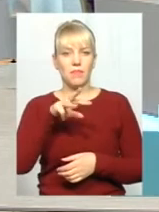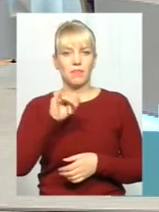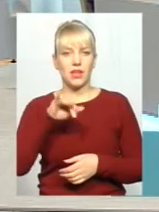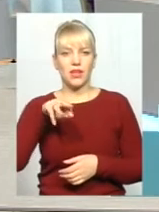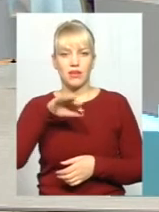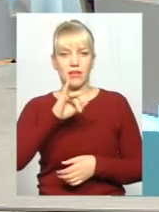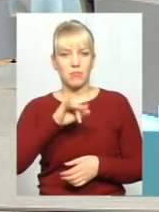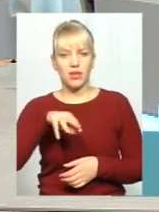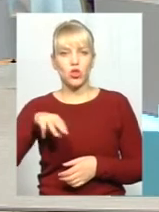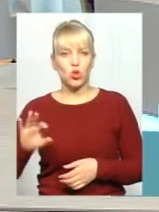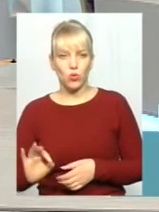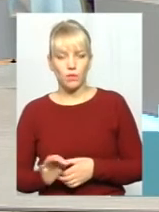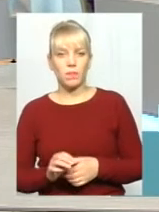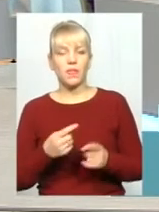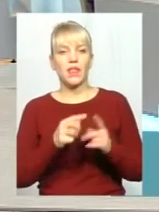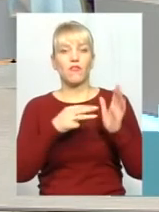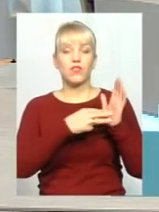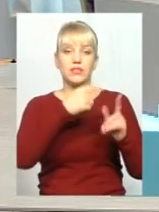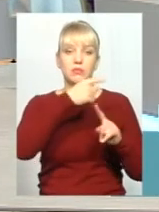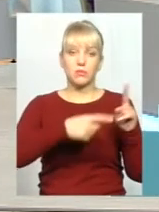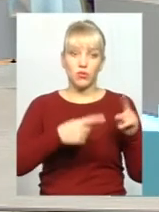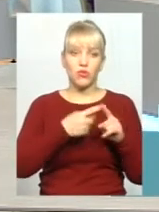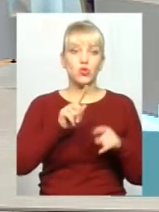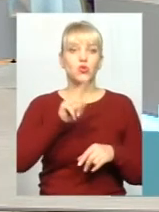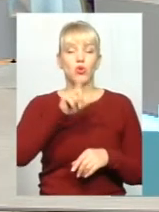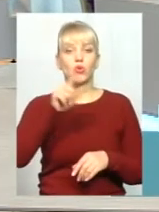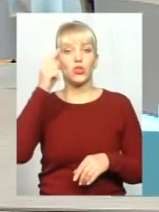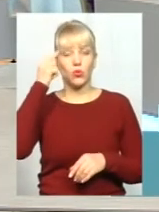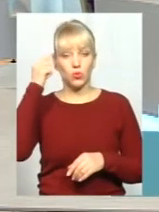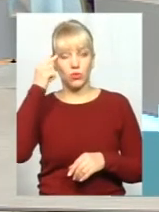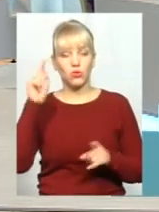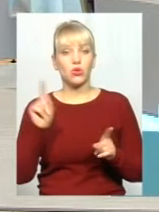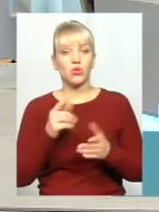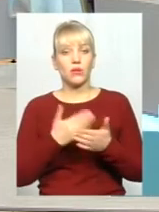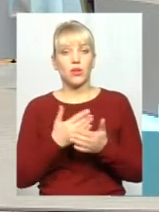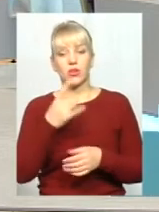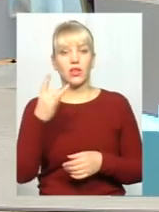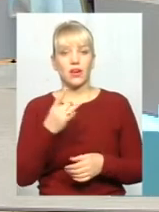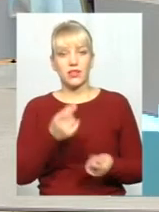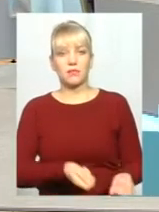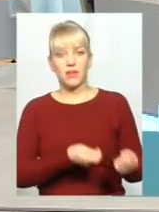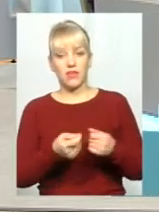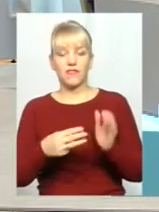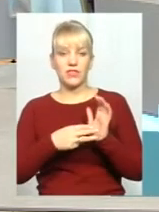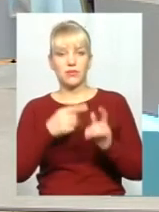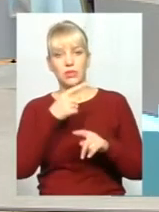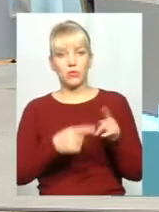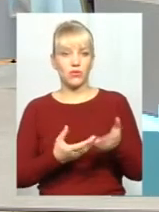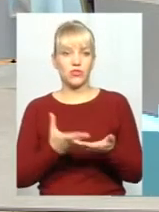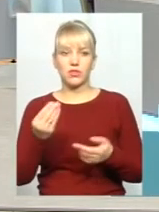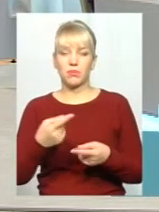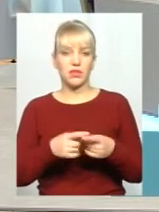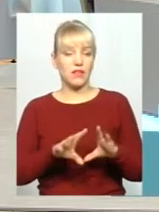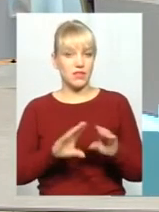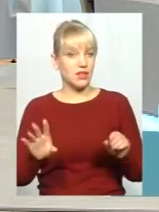От така ситуація. Тобто, 8,5 тисяч, що там люди думають, що один раз загнав, 8,5 тисяч заплатив і на тому все, то